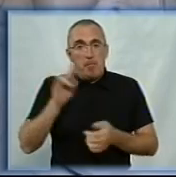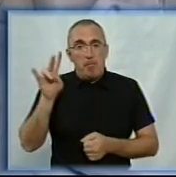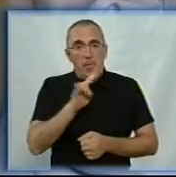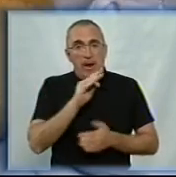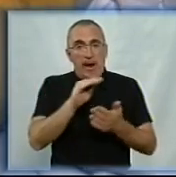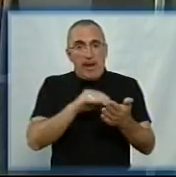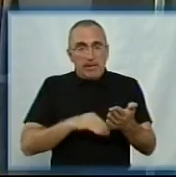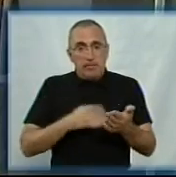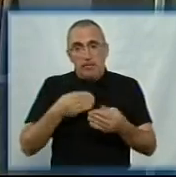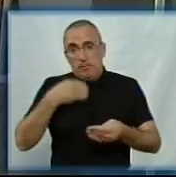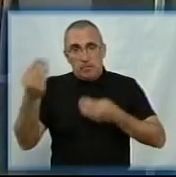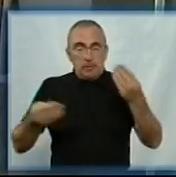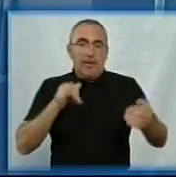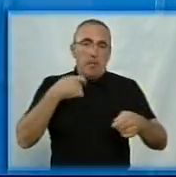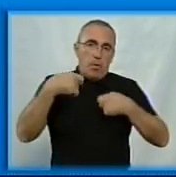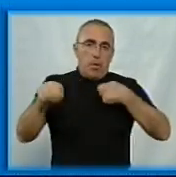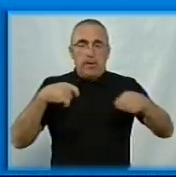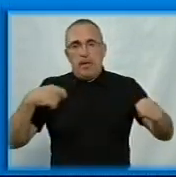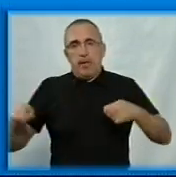рецептом, його роздає та продає.